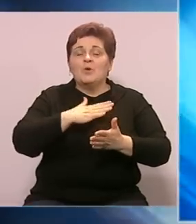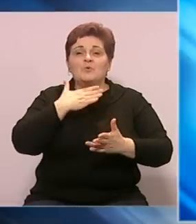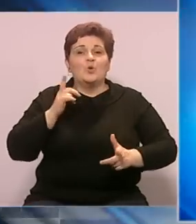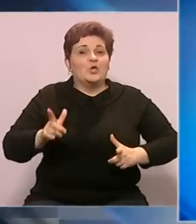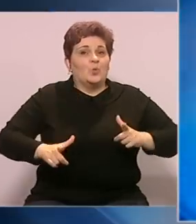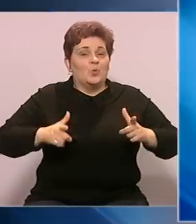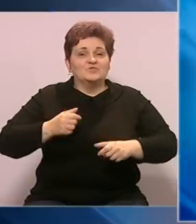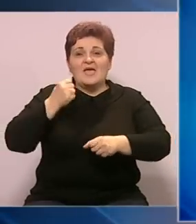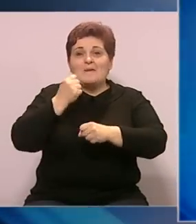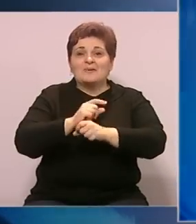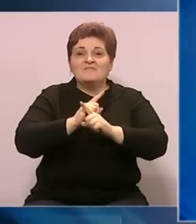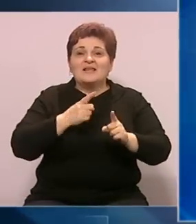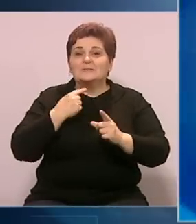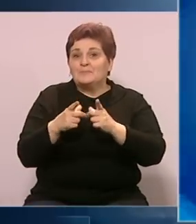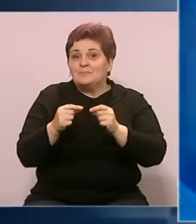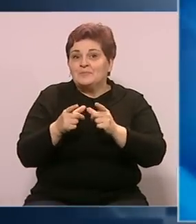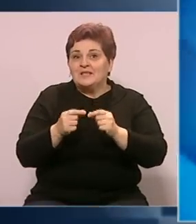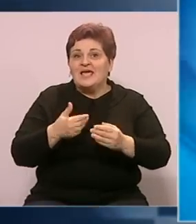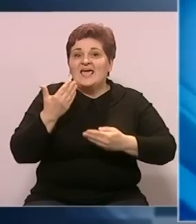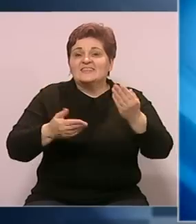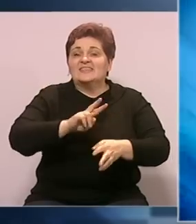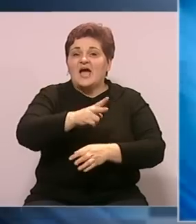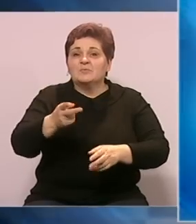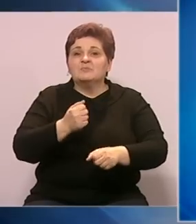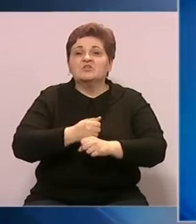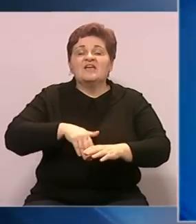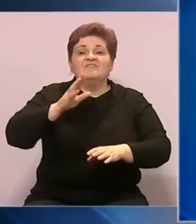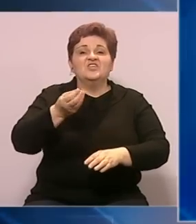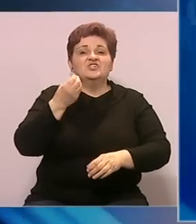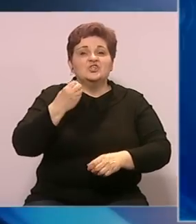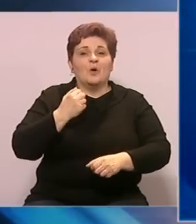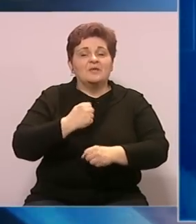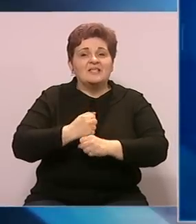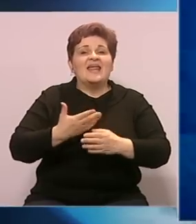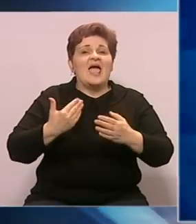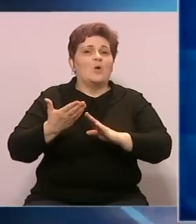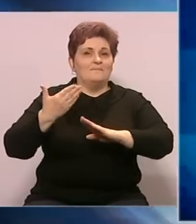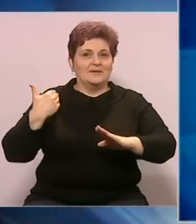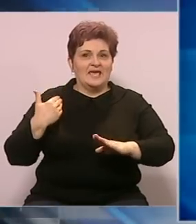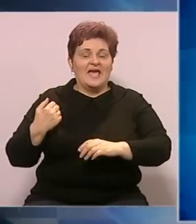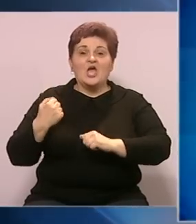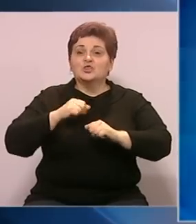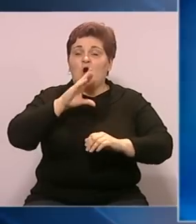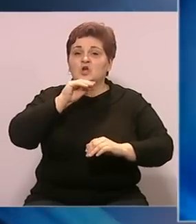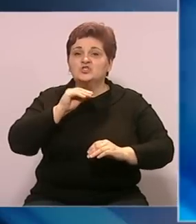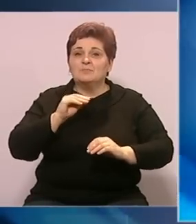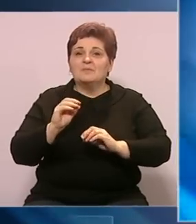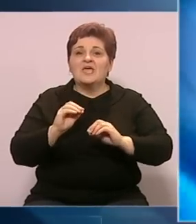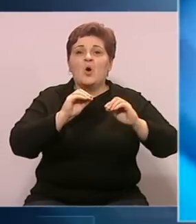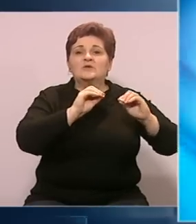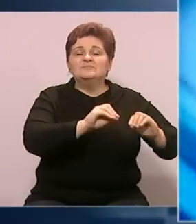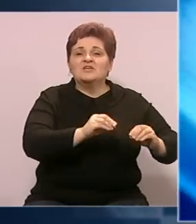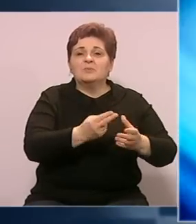uživaju, praveći različite delicije, darujući druge čineći više dobrih dijela nego inače. Donosimo i priču o smještajnim